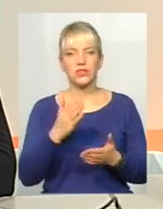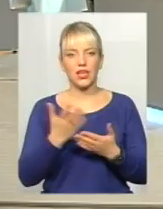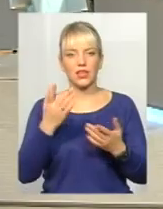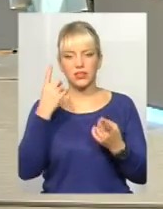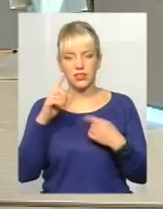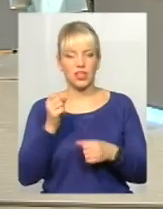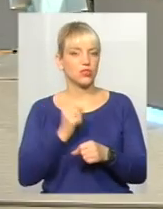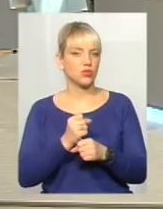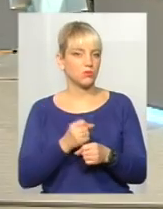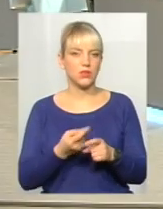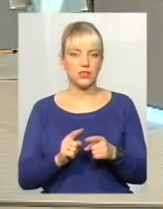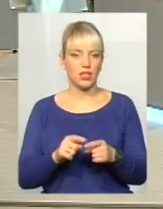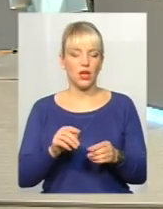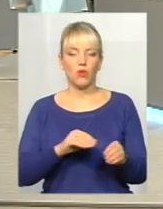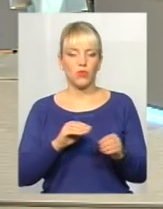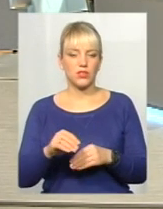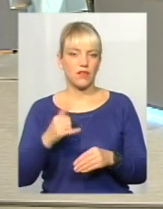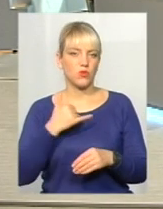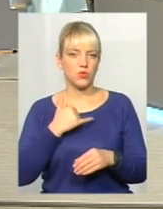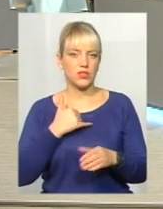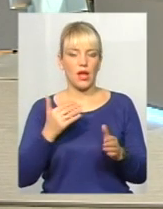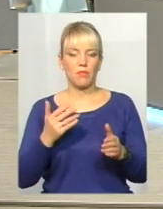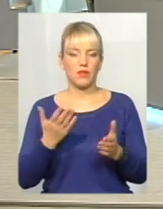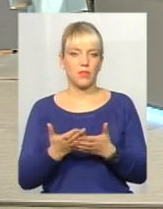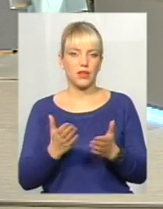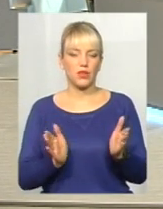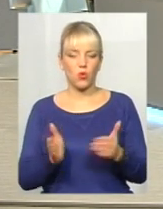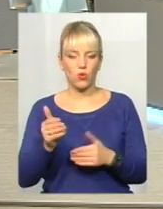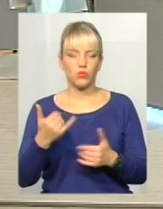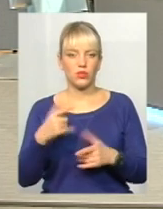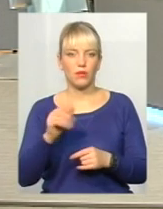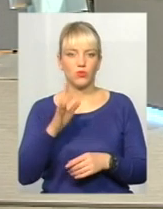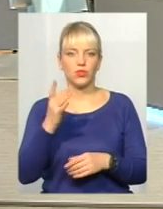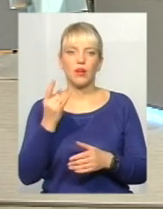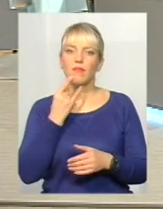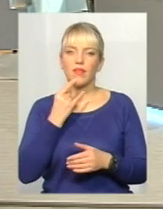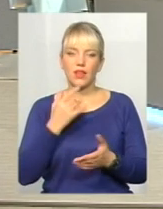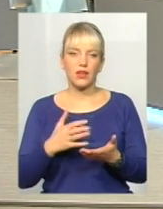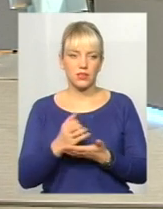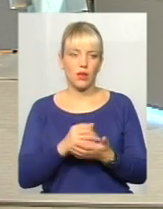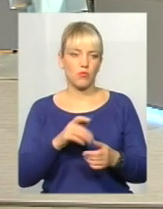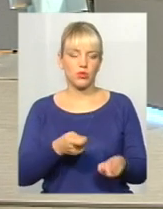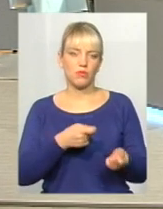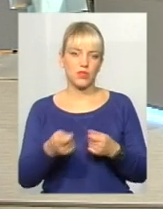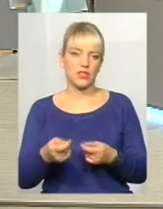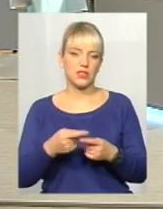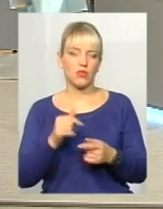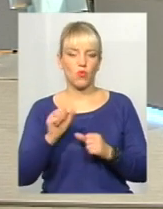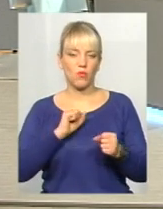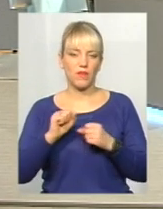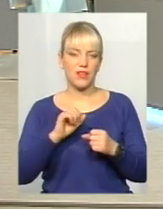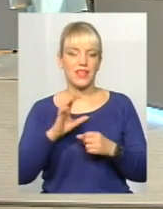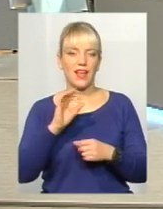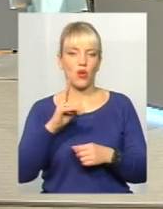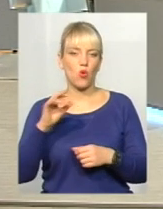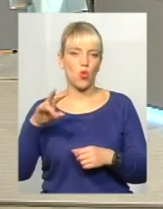Поставте в себе в під'їзді коробочку, там де ви зберете батарейки. Потім внісіть ці батарейки до управління екології і благоустрою. Вам би вдячні. Ви